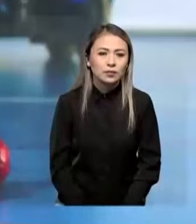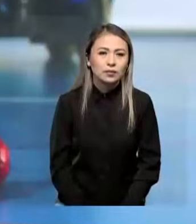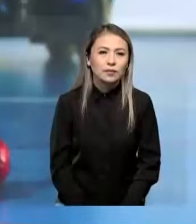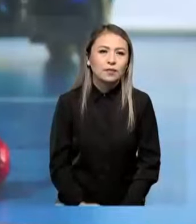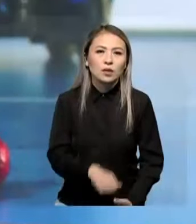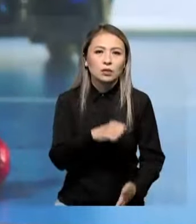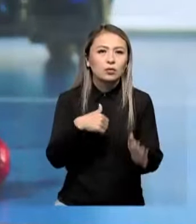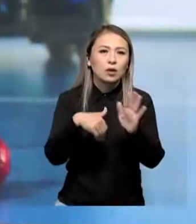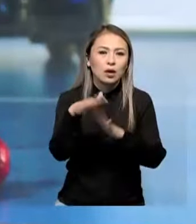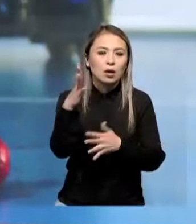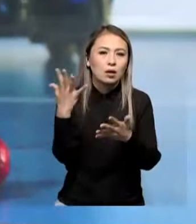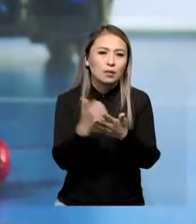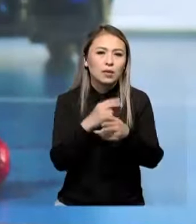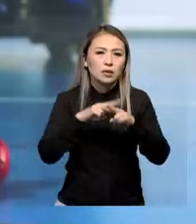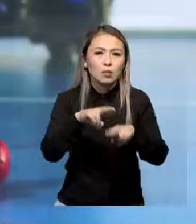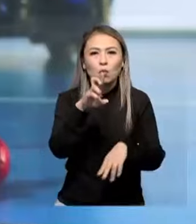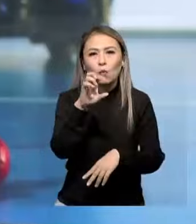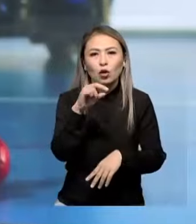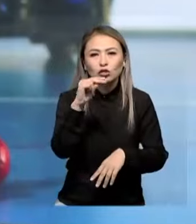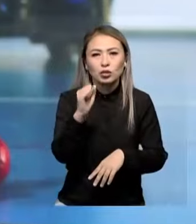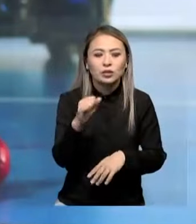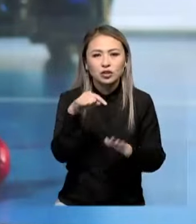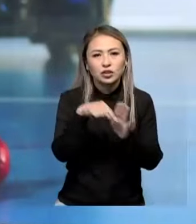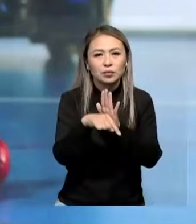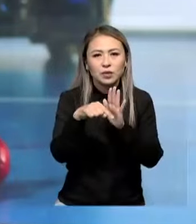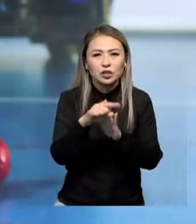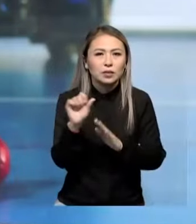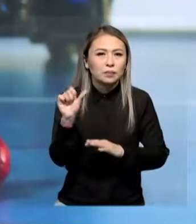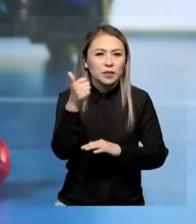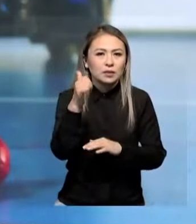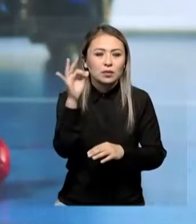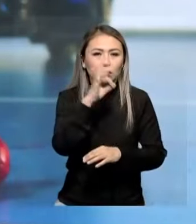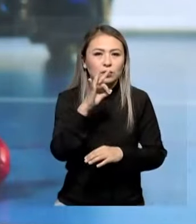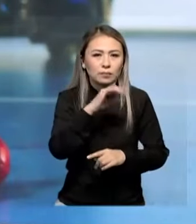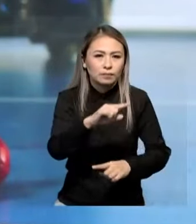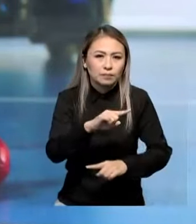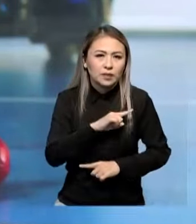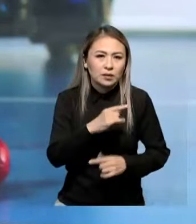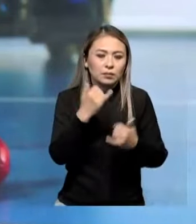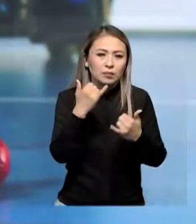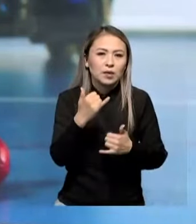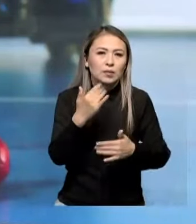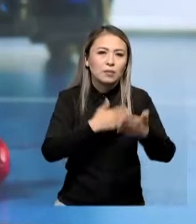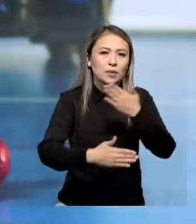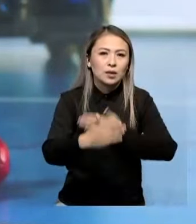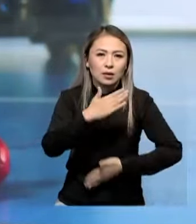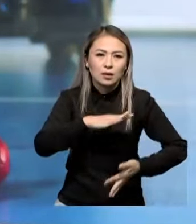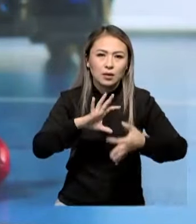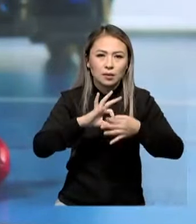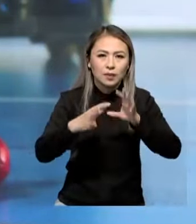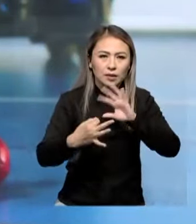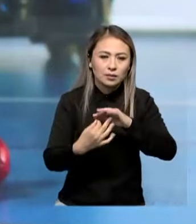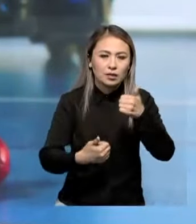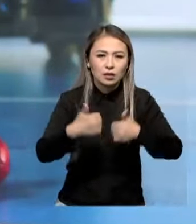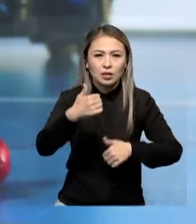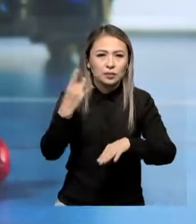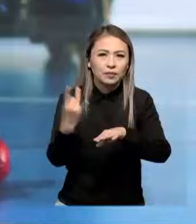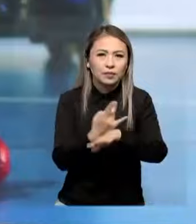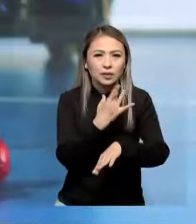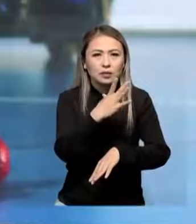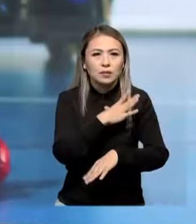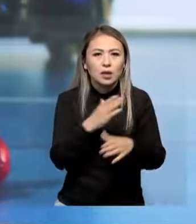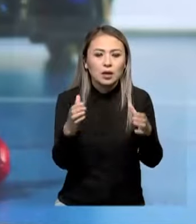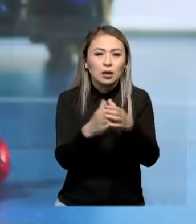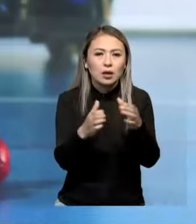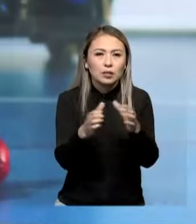Ел үздіктер анықталды. Астанада Бочедан үшкі біріншілік мәресіне жетті. Айта кетугерек, бұйыл паралимпиадалық сайы салға шет